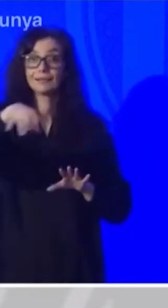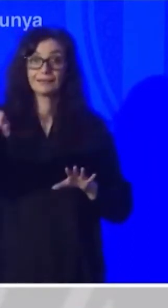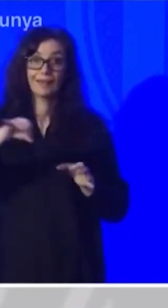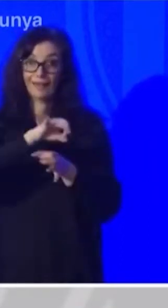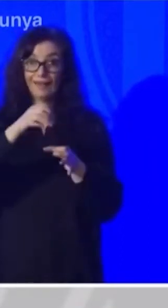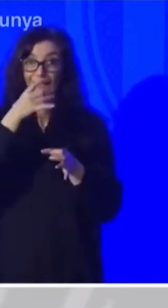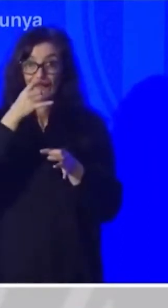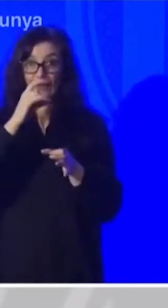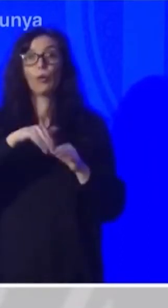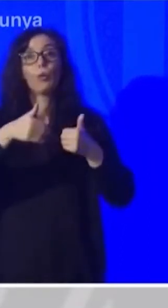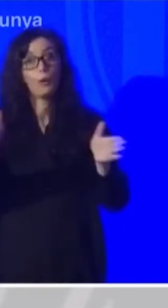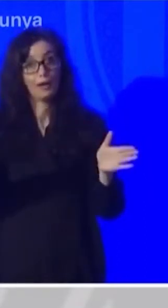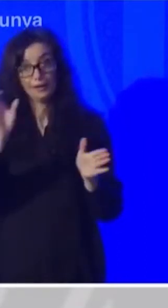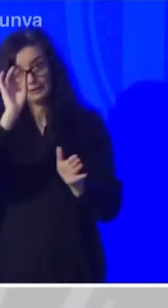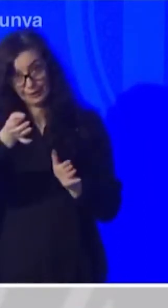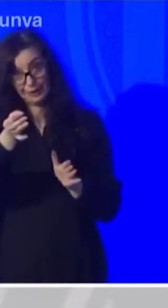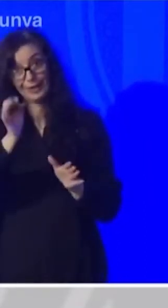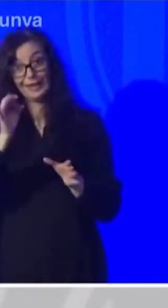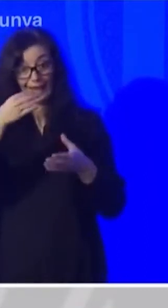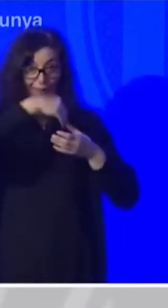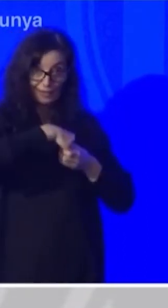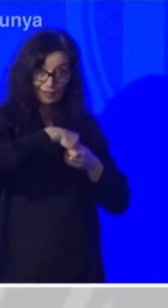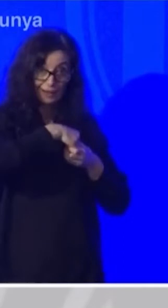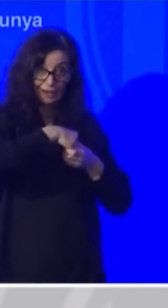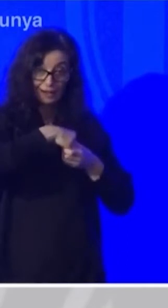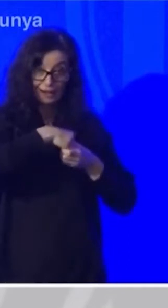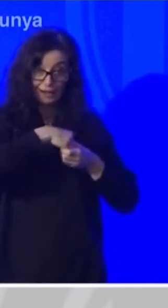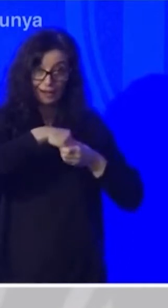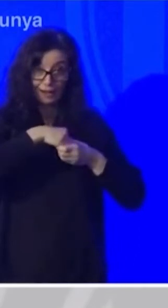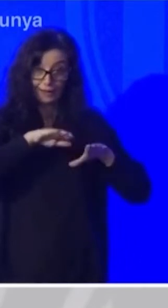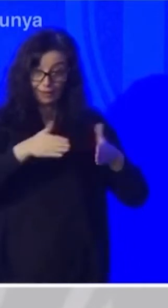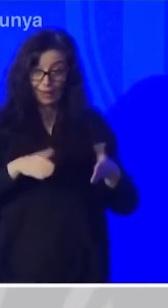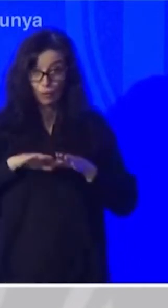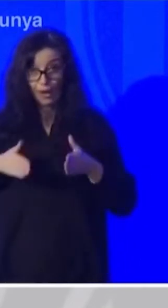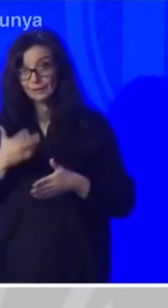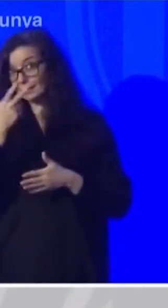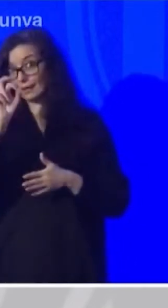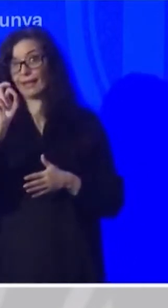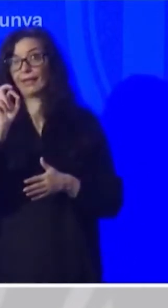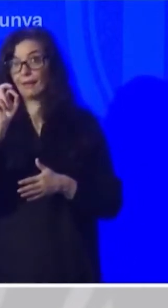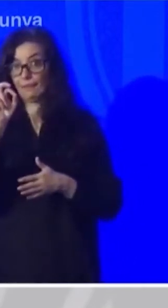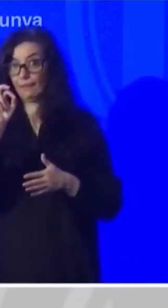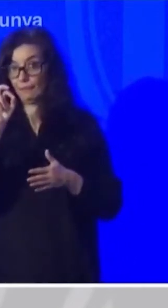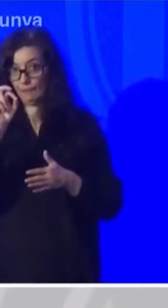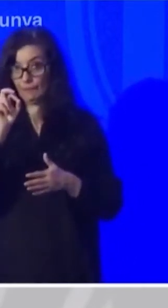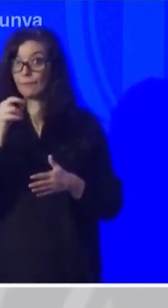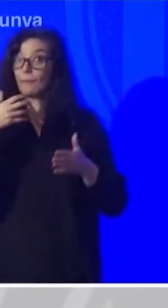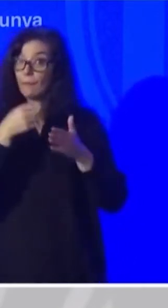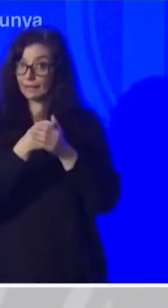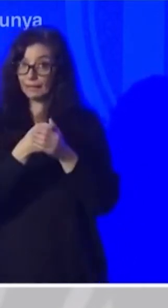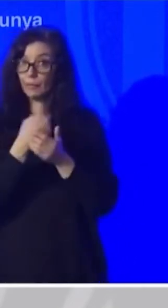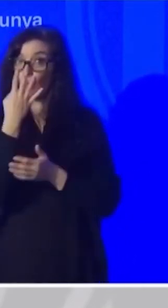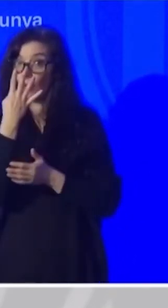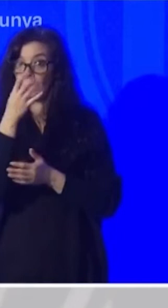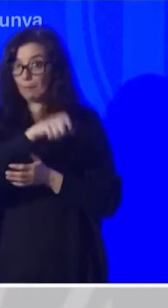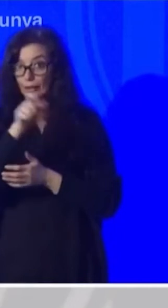'interior ho estarà amb un aforament màxim del 30%. Recordem, també, màxim, quatre persones per taula,